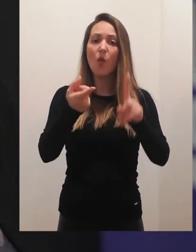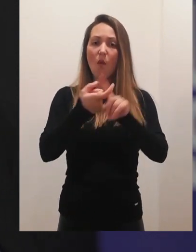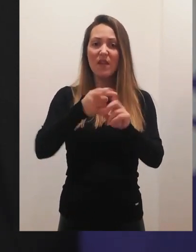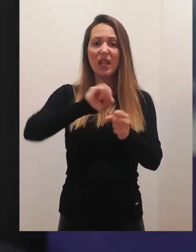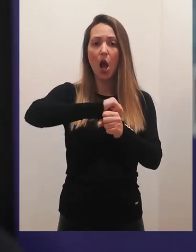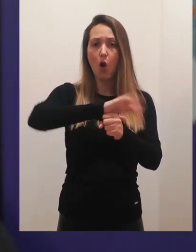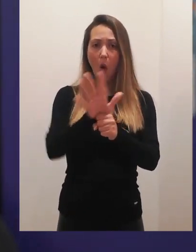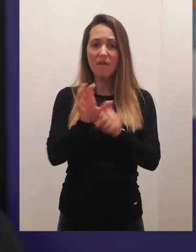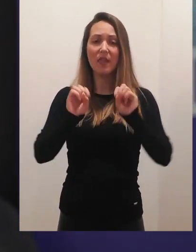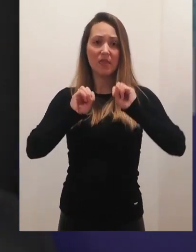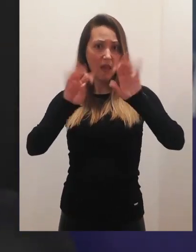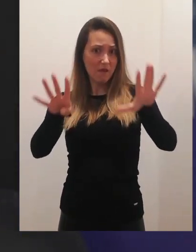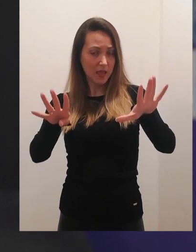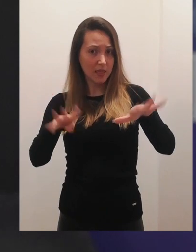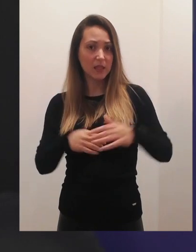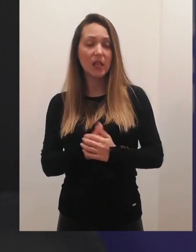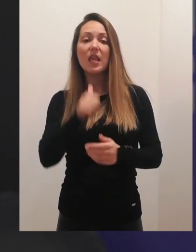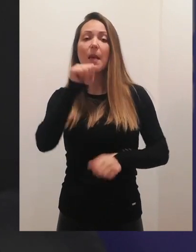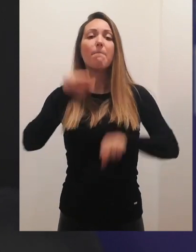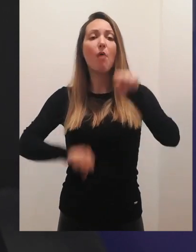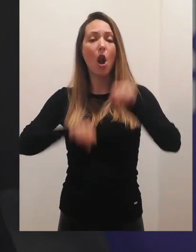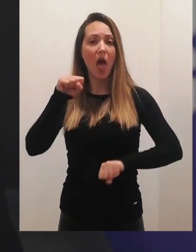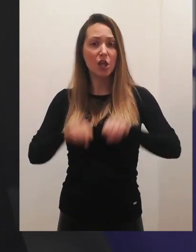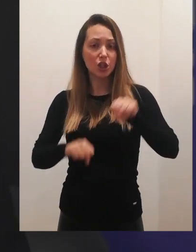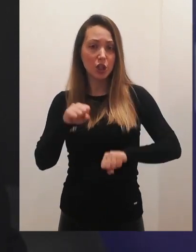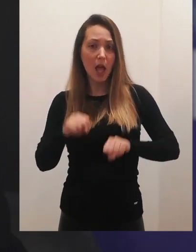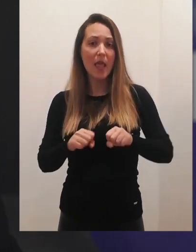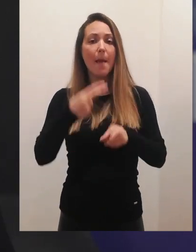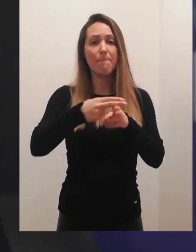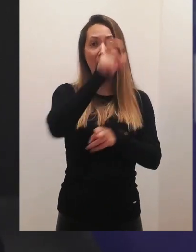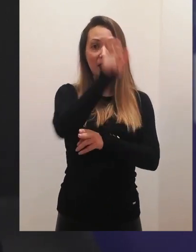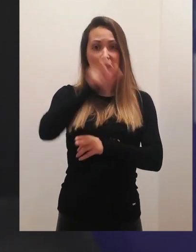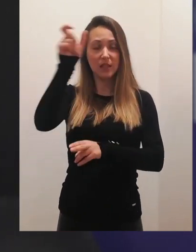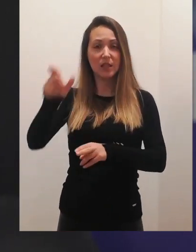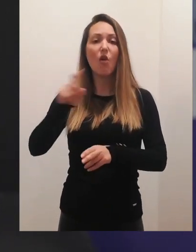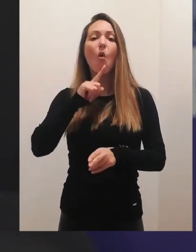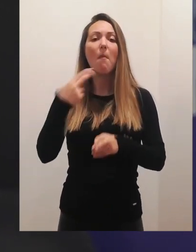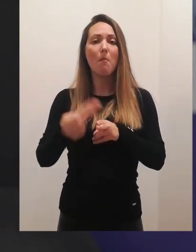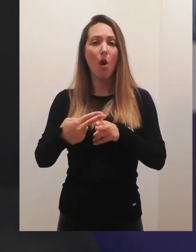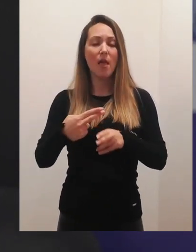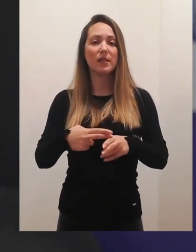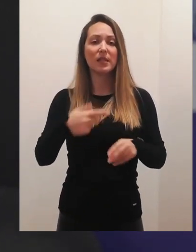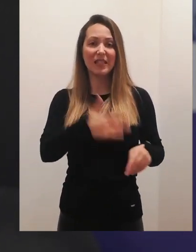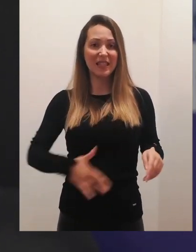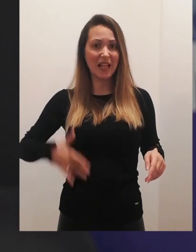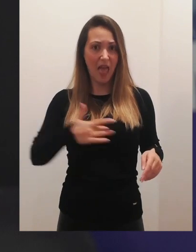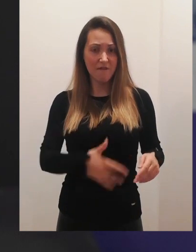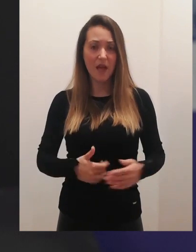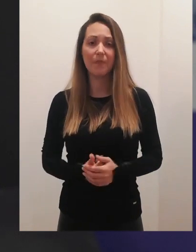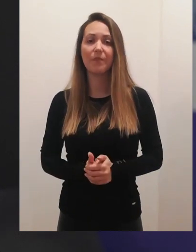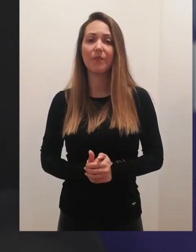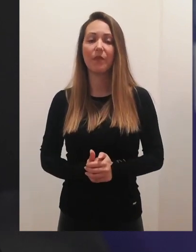koji se odnosi na COVID-19 i poželjno ponašanje pacijenata sa inflamatornim bolestima.